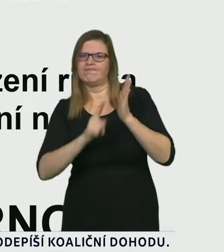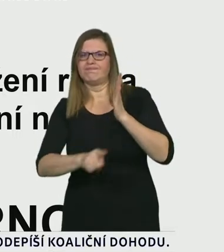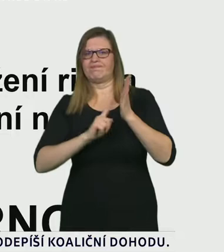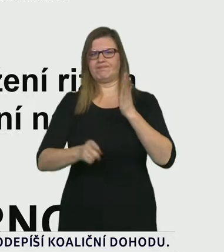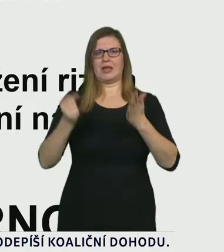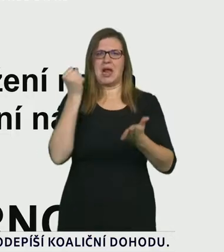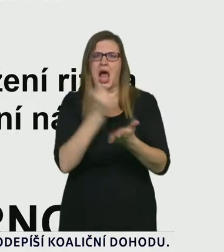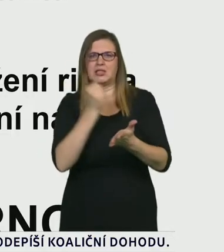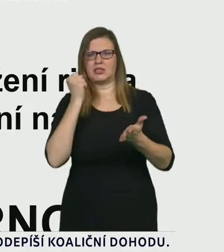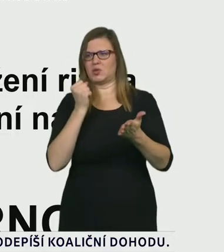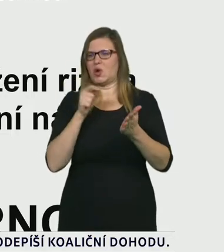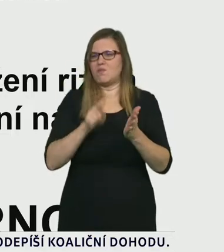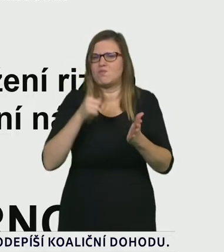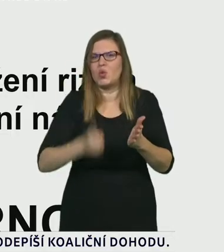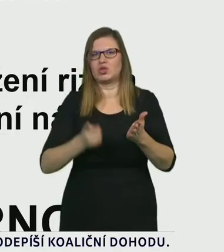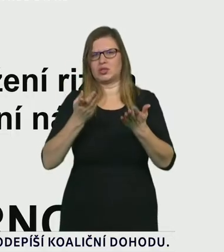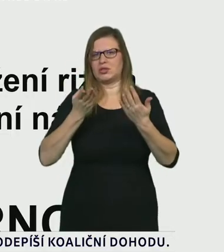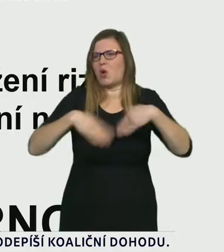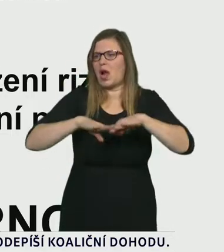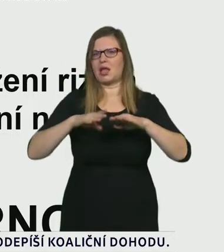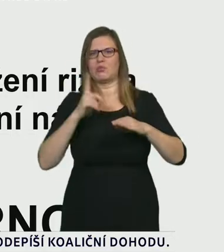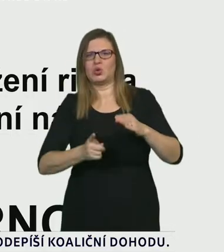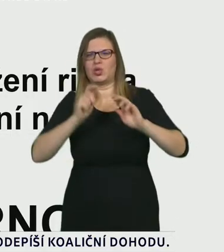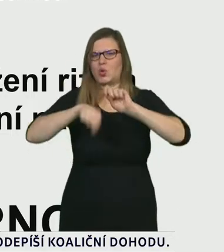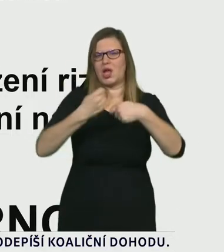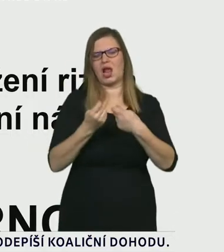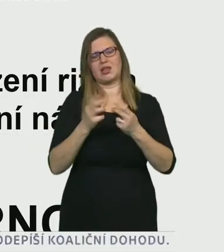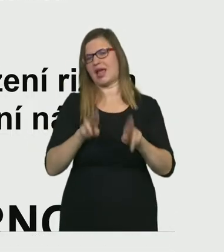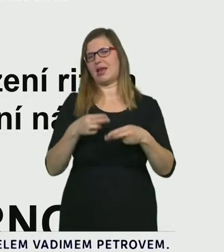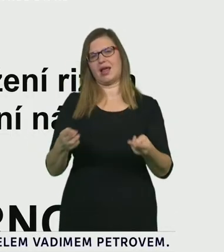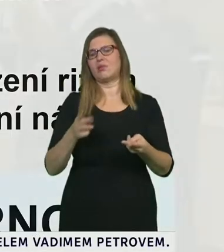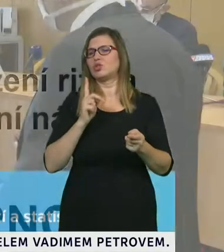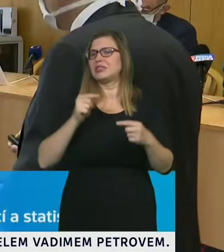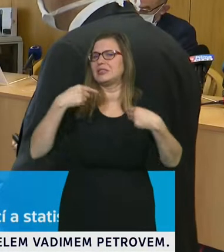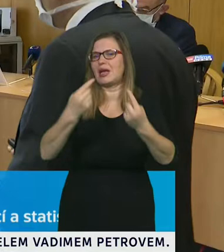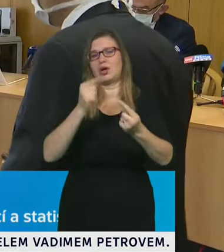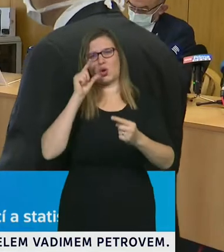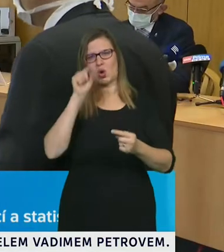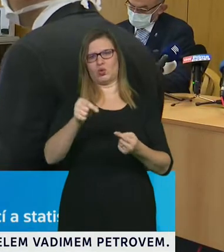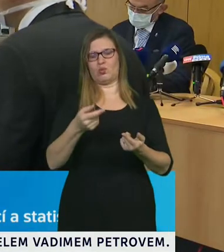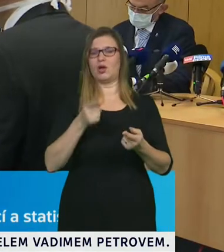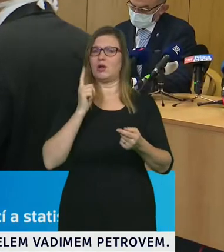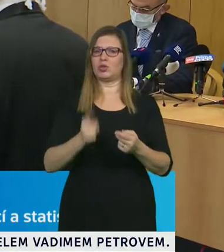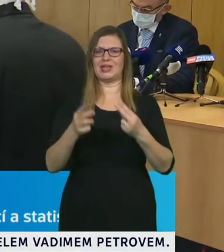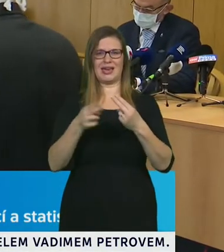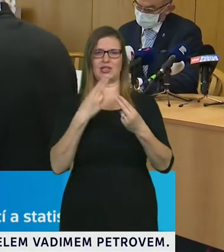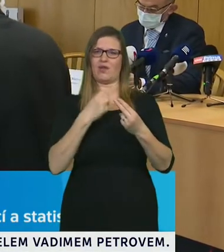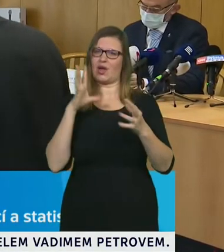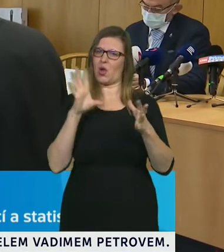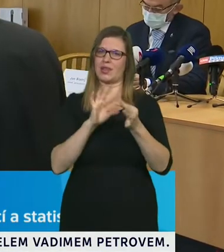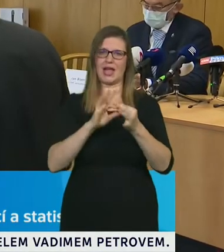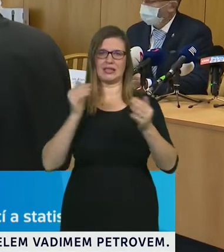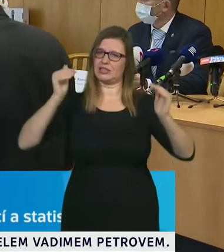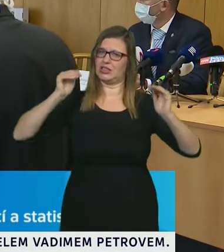aby nepředávali tu nákazu dál, nešířili ji. Budou dodržovat ta opatření, sníží množství rizikových kontaktů a nechají se